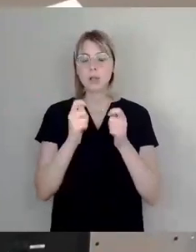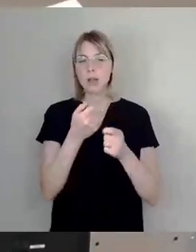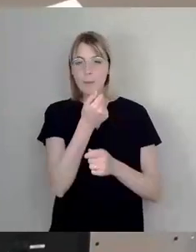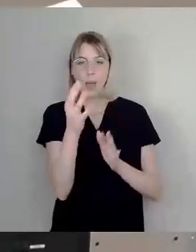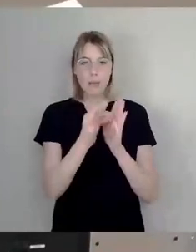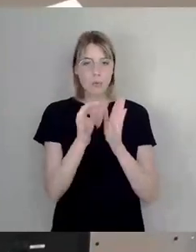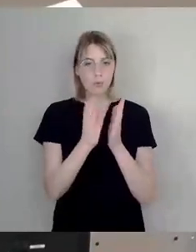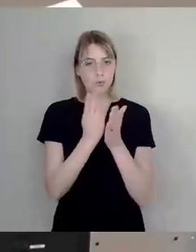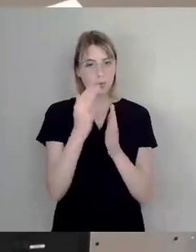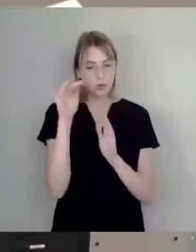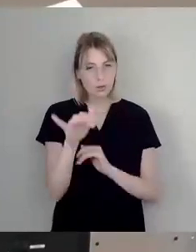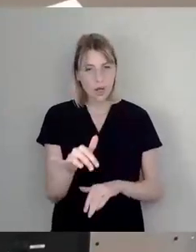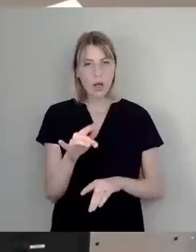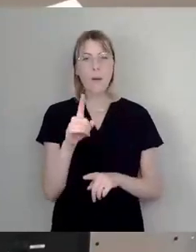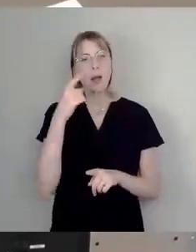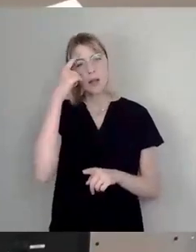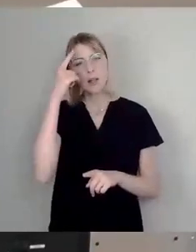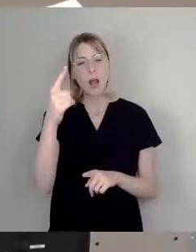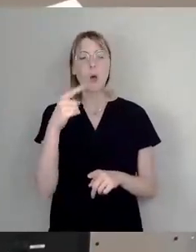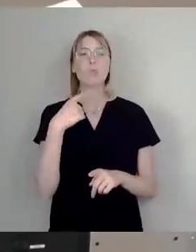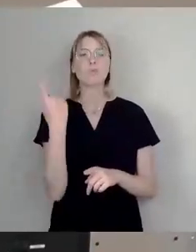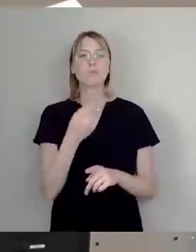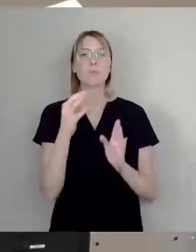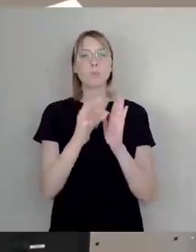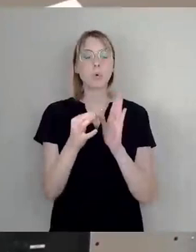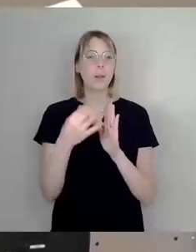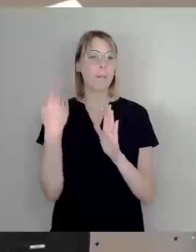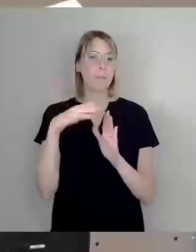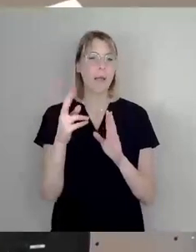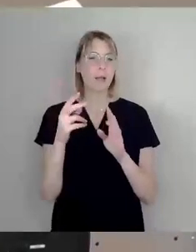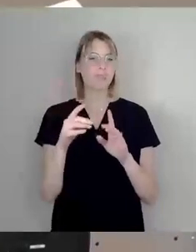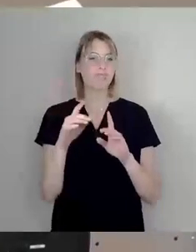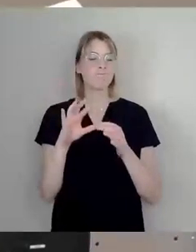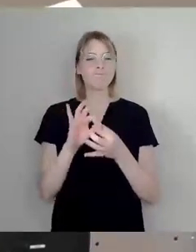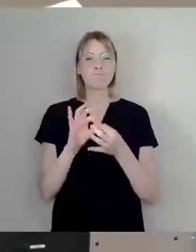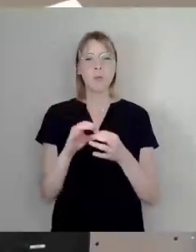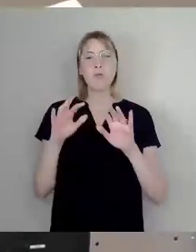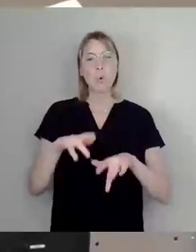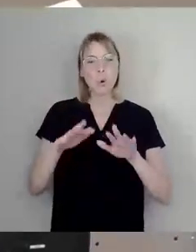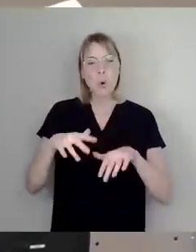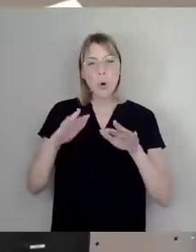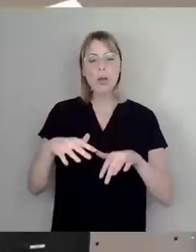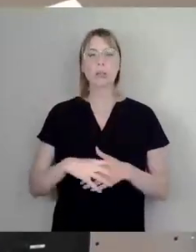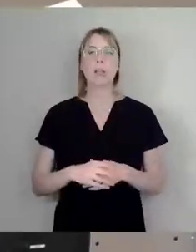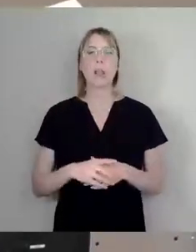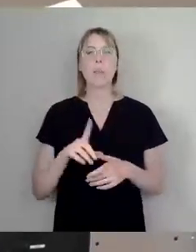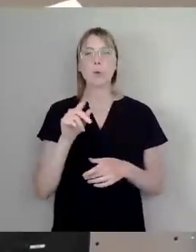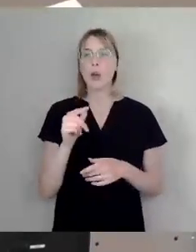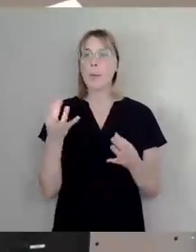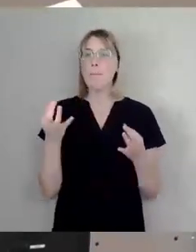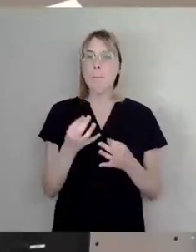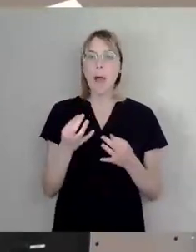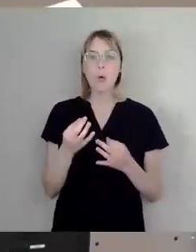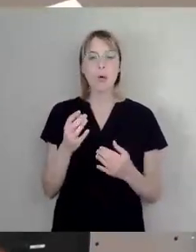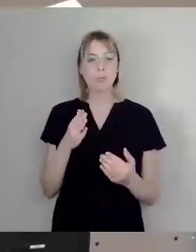ich, auch unsere Punkte, die sind auch schon wieder Bürokratie, wenn wir eine Anlaufstelle schaffen müssen. Ich hoffe mir, dass jemand, der was